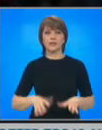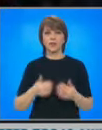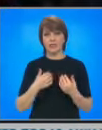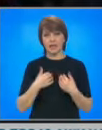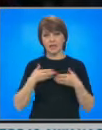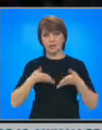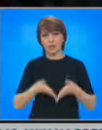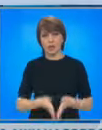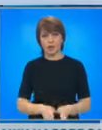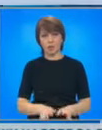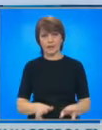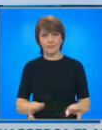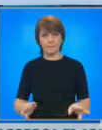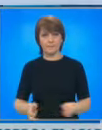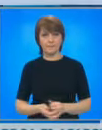отечество.